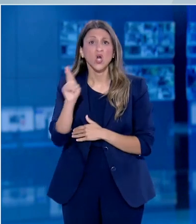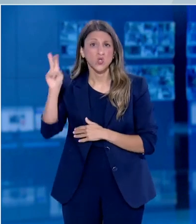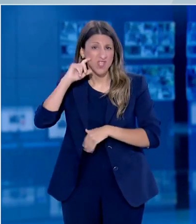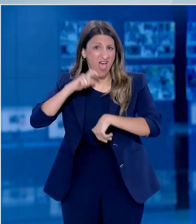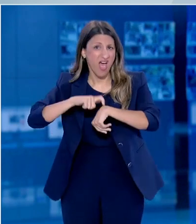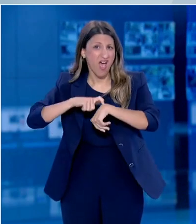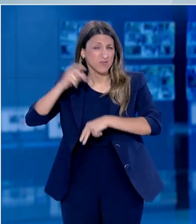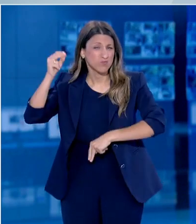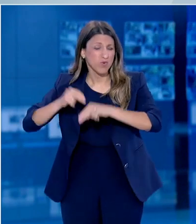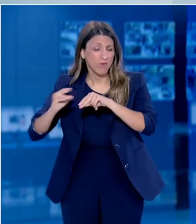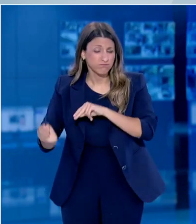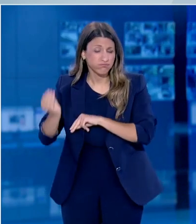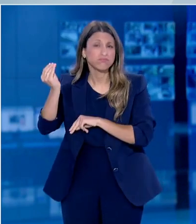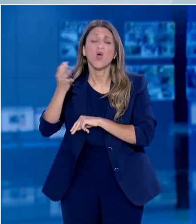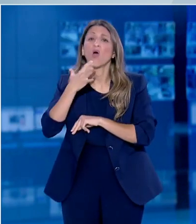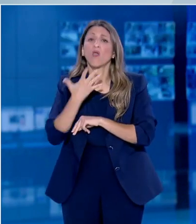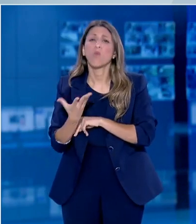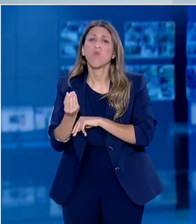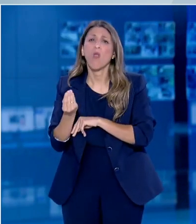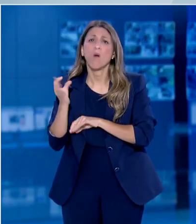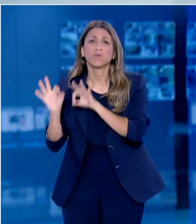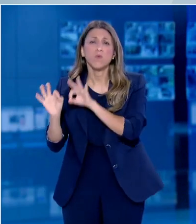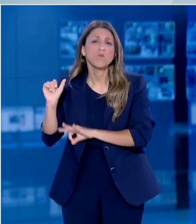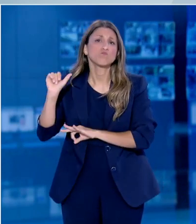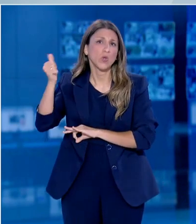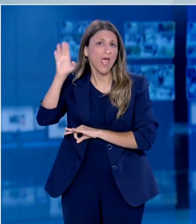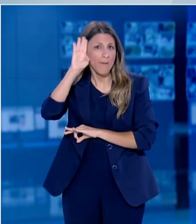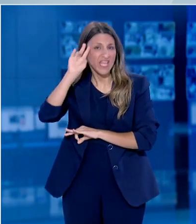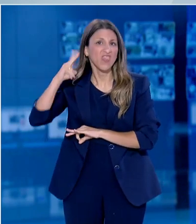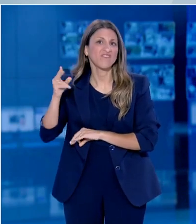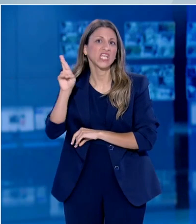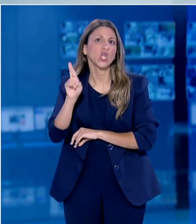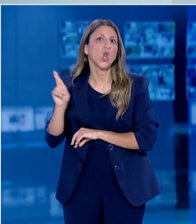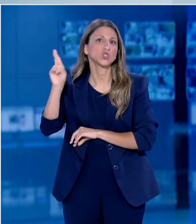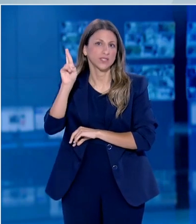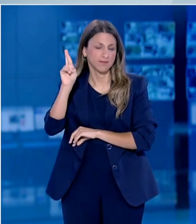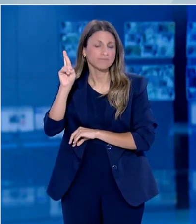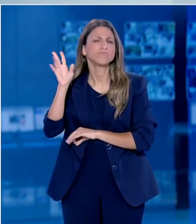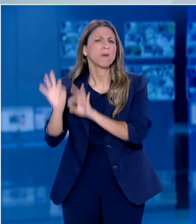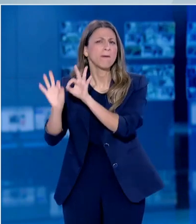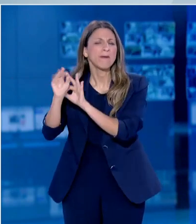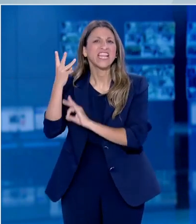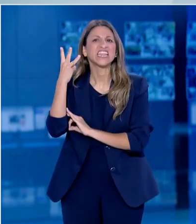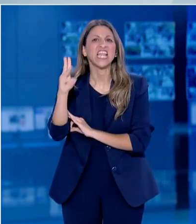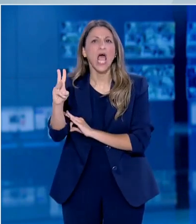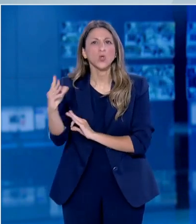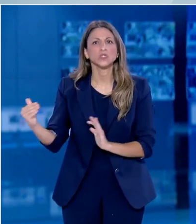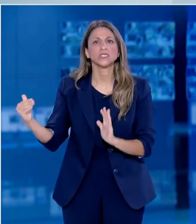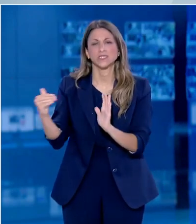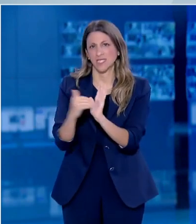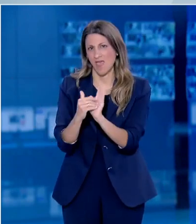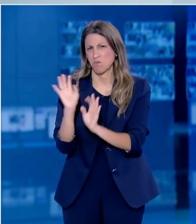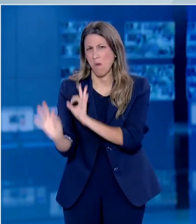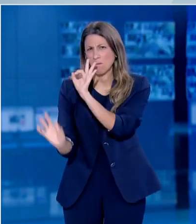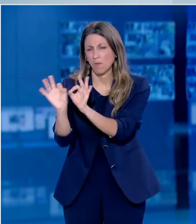αναφέρει τις περισσότερες περιπτώσεις της νόσης στον κόσμο μετά τις ΗΠΑ με περίπου 300.000 καταγεγραμμένες περιπτώσεις